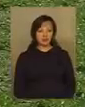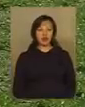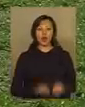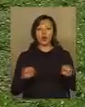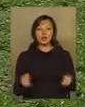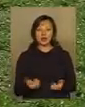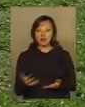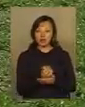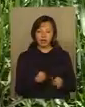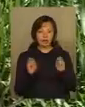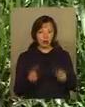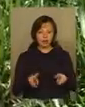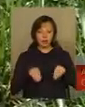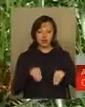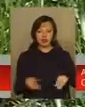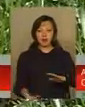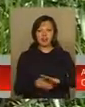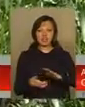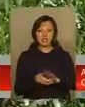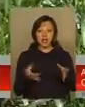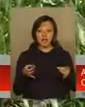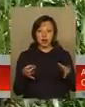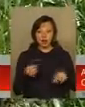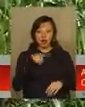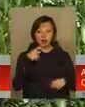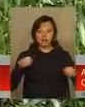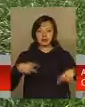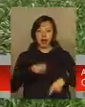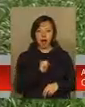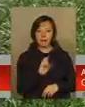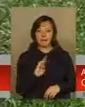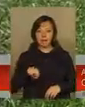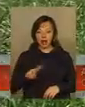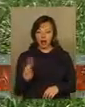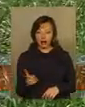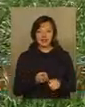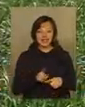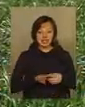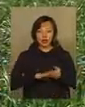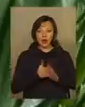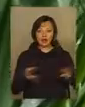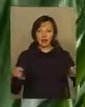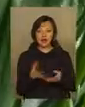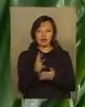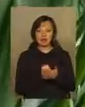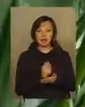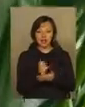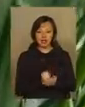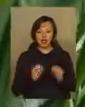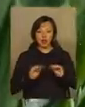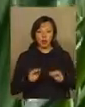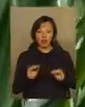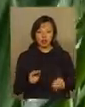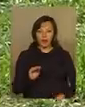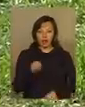Озимий урожай під загрозою. Посівам не вистачає вологі, кажуть спеціалісти АПК. І додають, в цій ситуації варто запасатися азотними добривами і